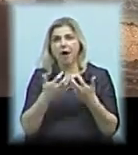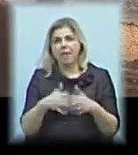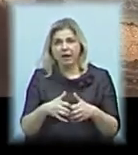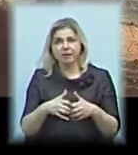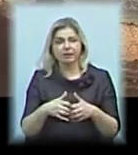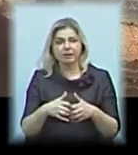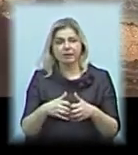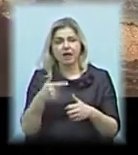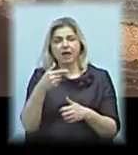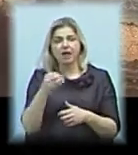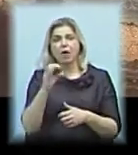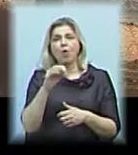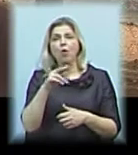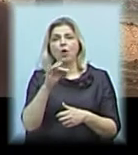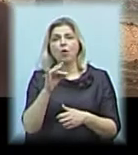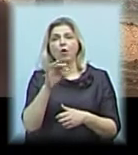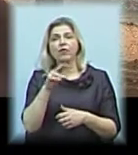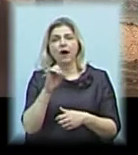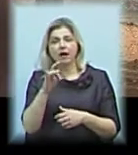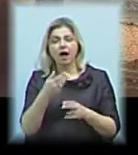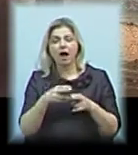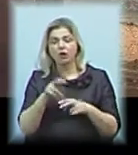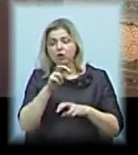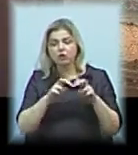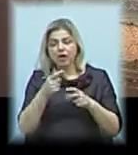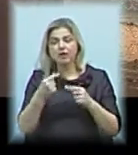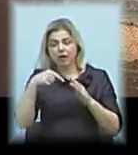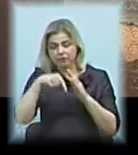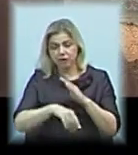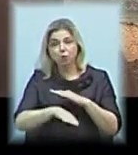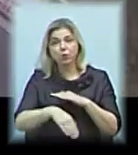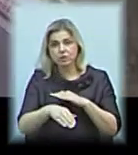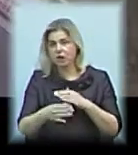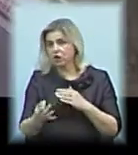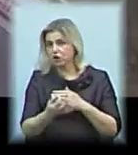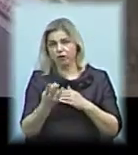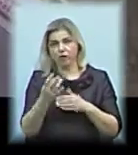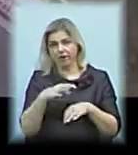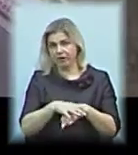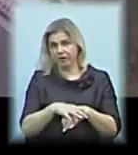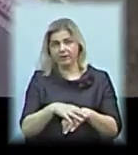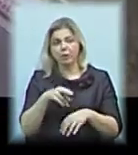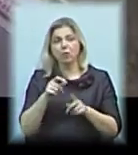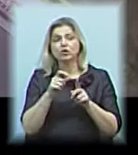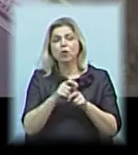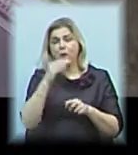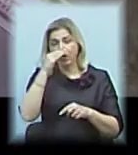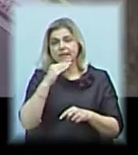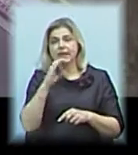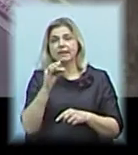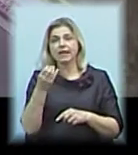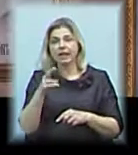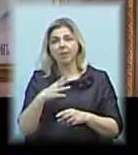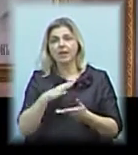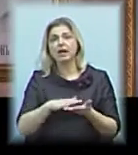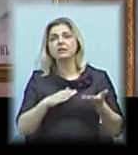називаються, георадар, який шукає імно пустоти, то нічого не виявлено. За словами отця Сергія, він писав заяви